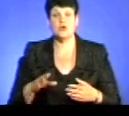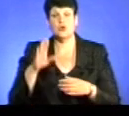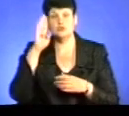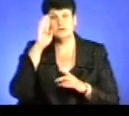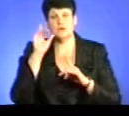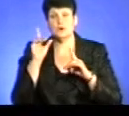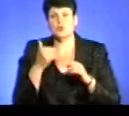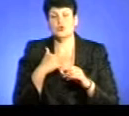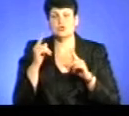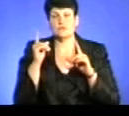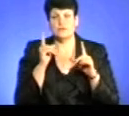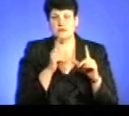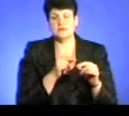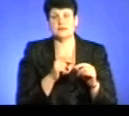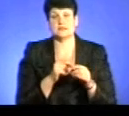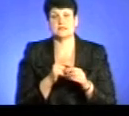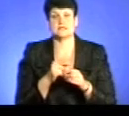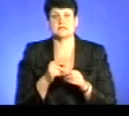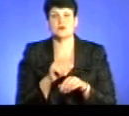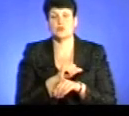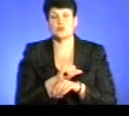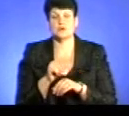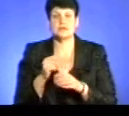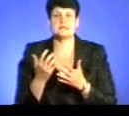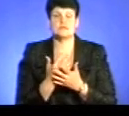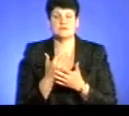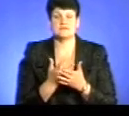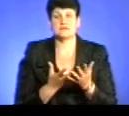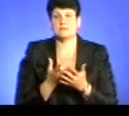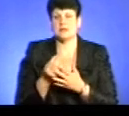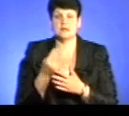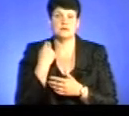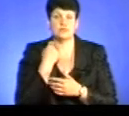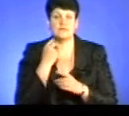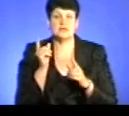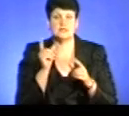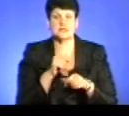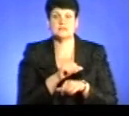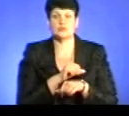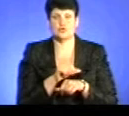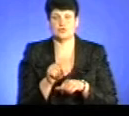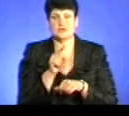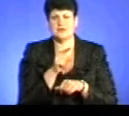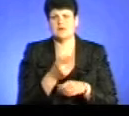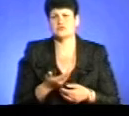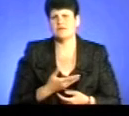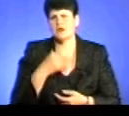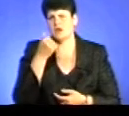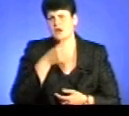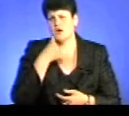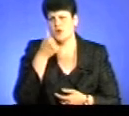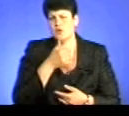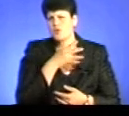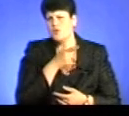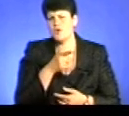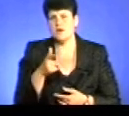виїхати за кордон на заробітки, він сплачує, погашує цю заборгованість, і їде за кордон, і там, наприклад, живе роками. Далі дитина росте і не